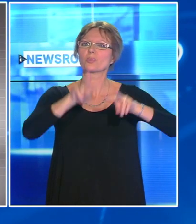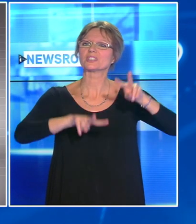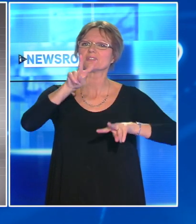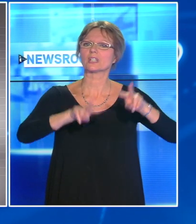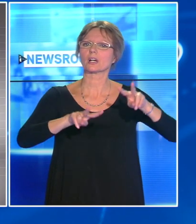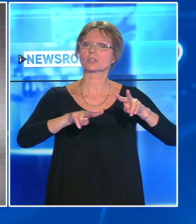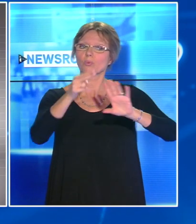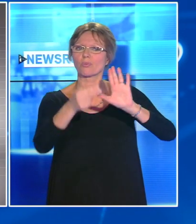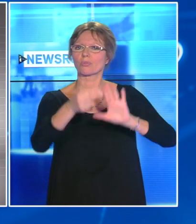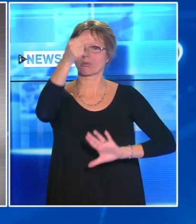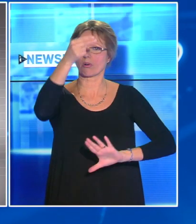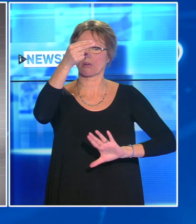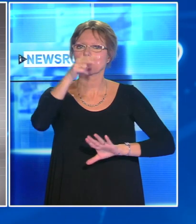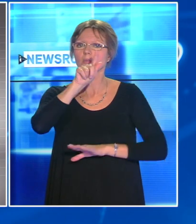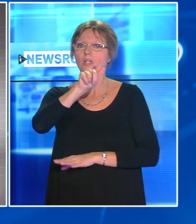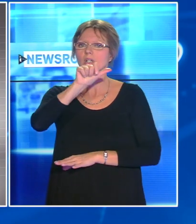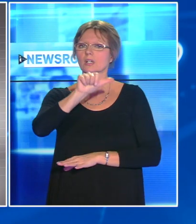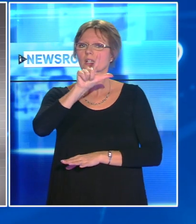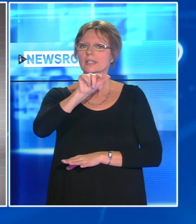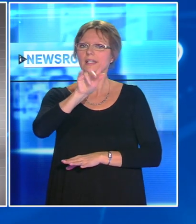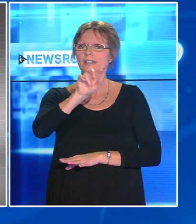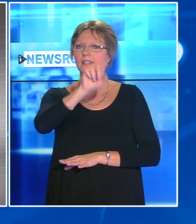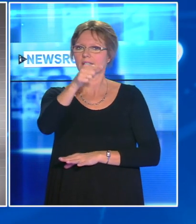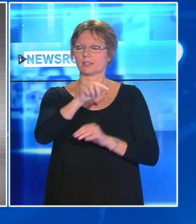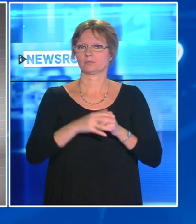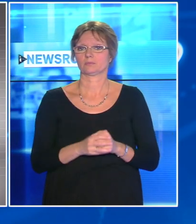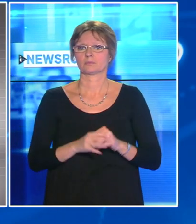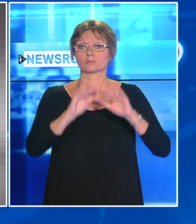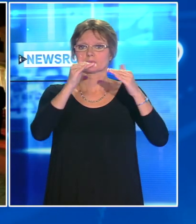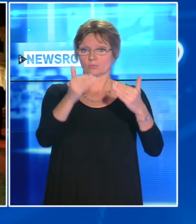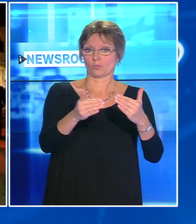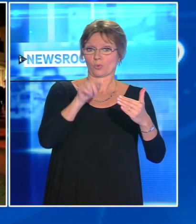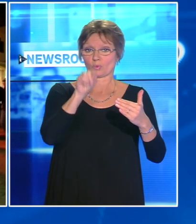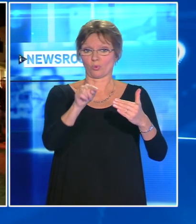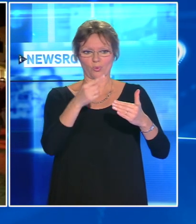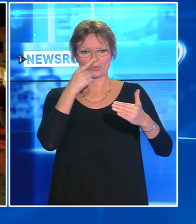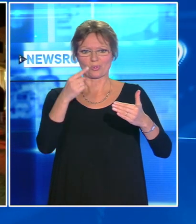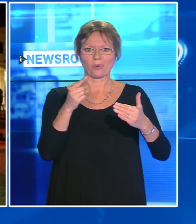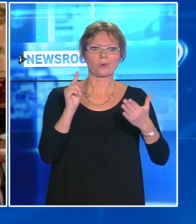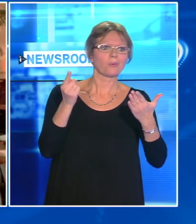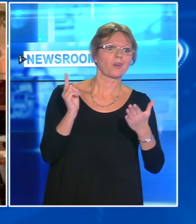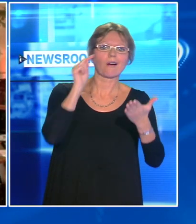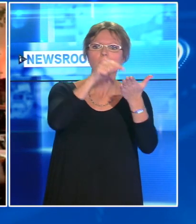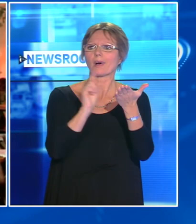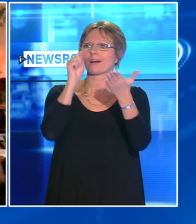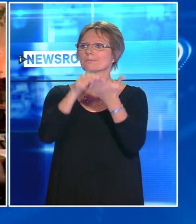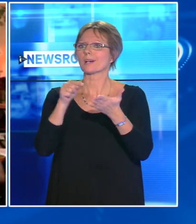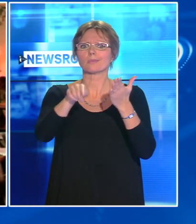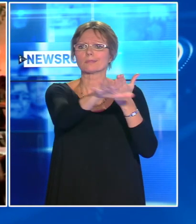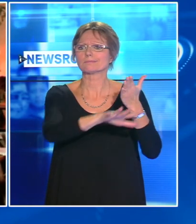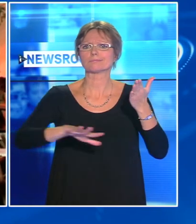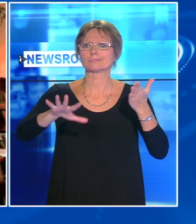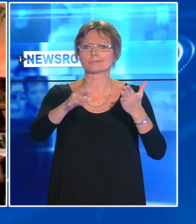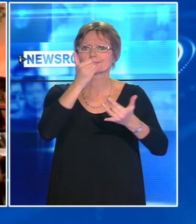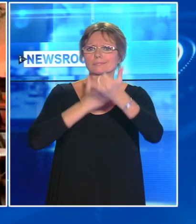de son village de Galilée. On le disait caché au fin fond de la Cisjordanie chez des Palestiniens. le disait aussi caché dans les dunes du désert par des Bédouins,